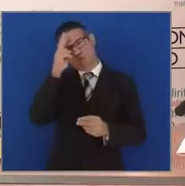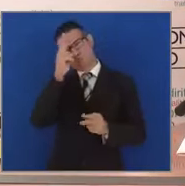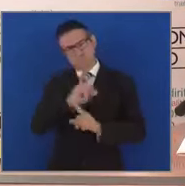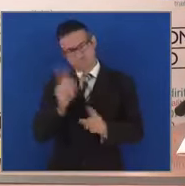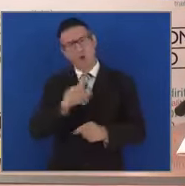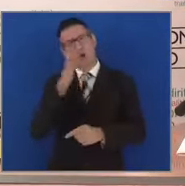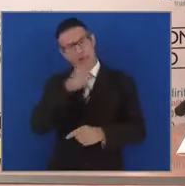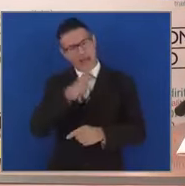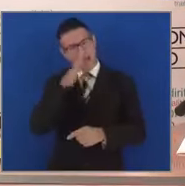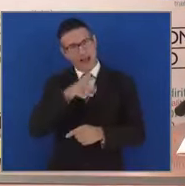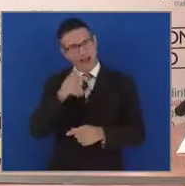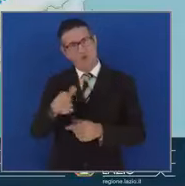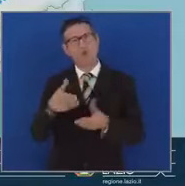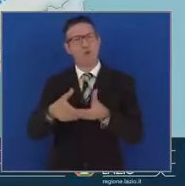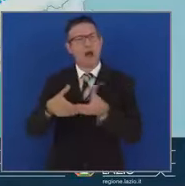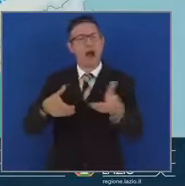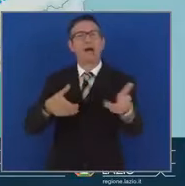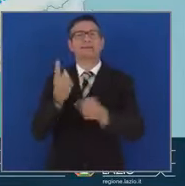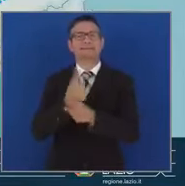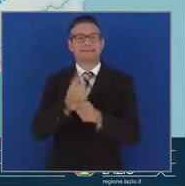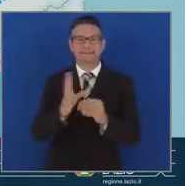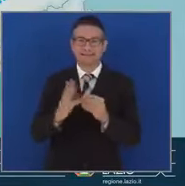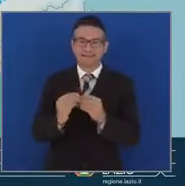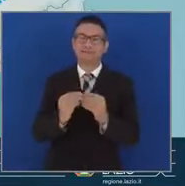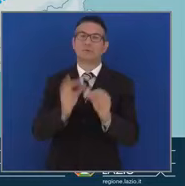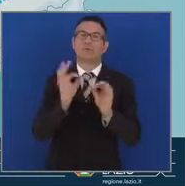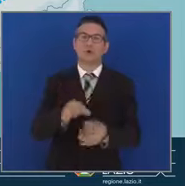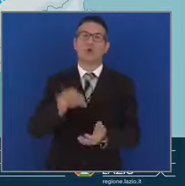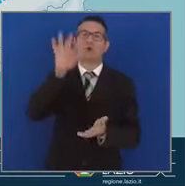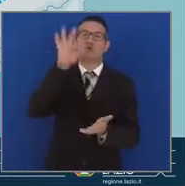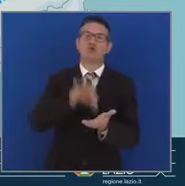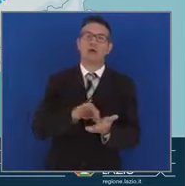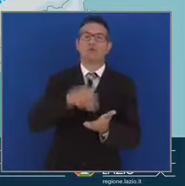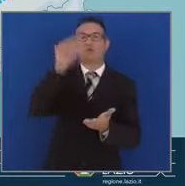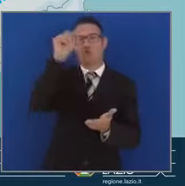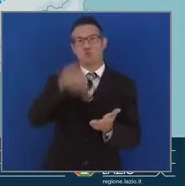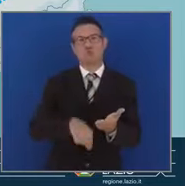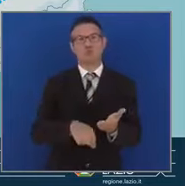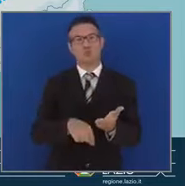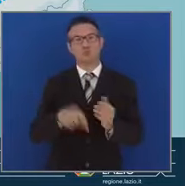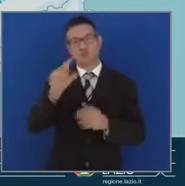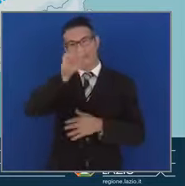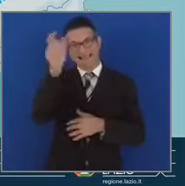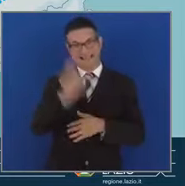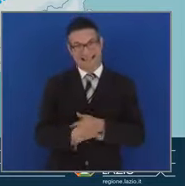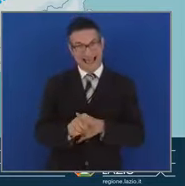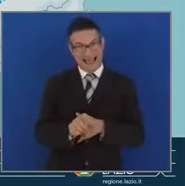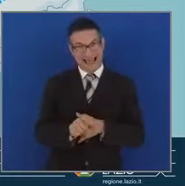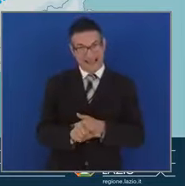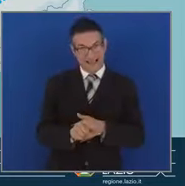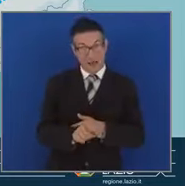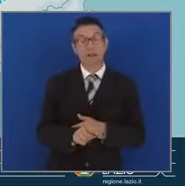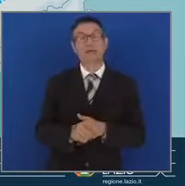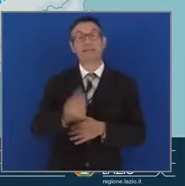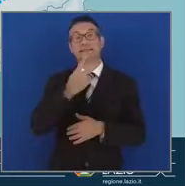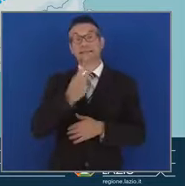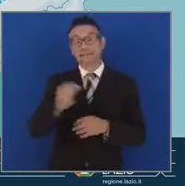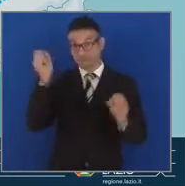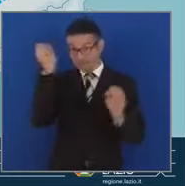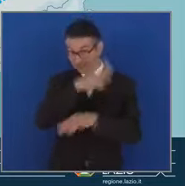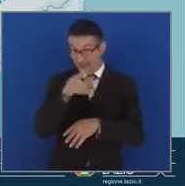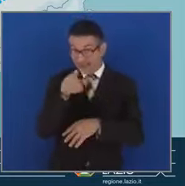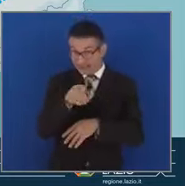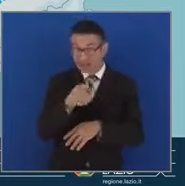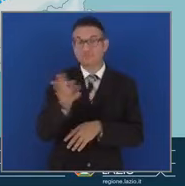investimenti idrici che si fa nel centro-sud Italia ma soprattutto, lo ricordo per chi lo dimentica, l